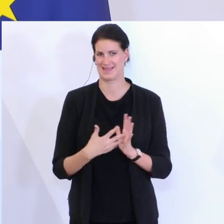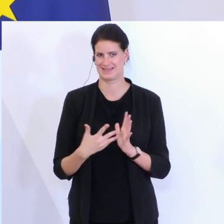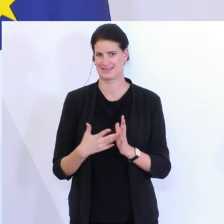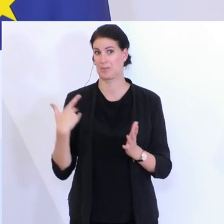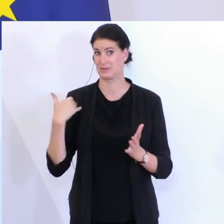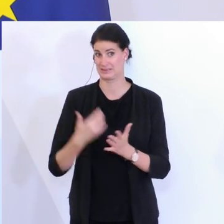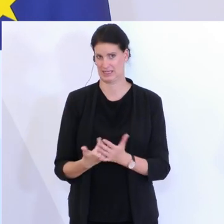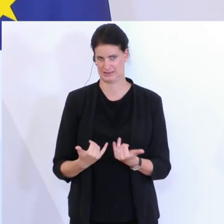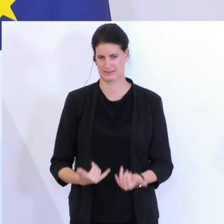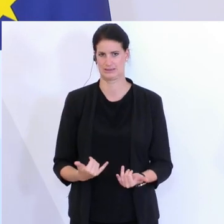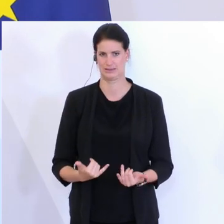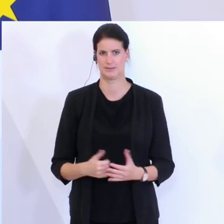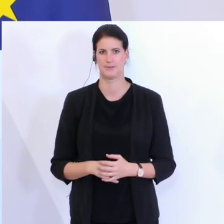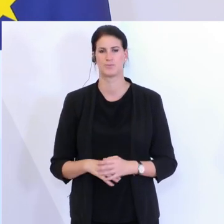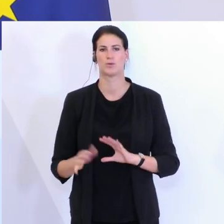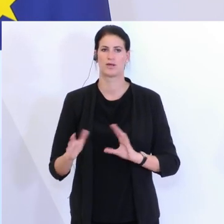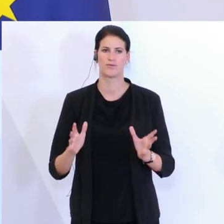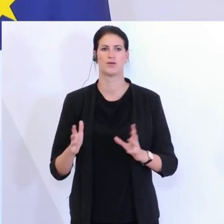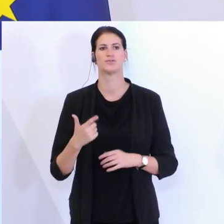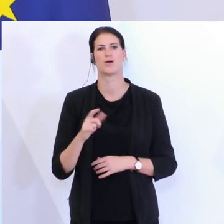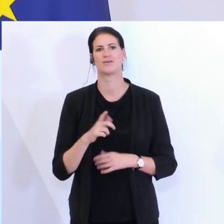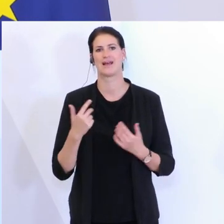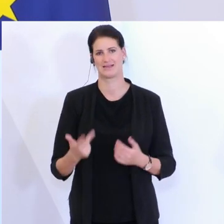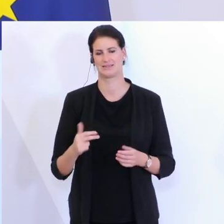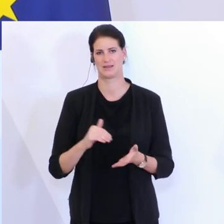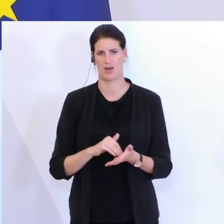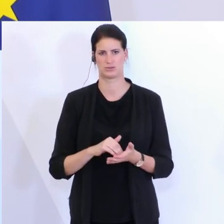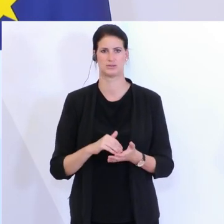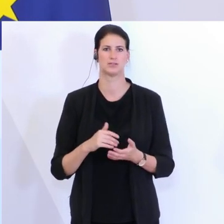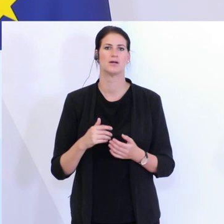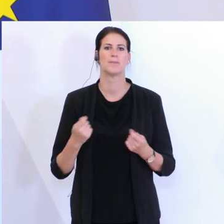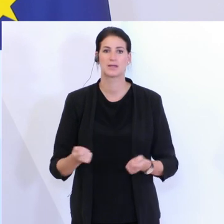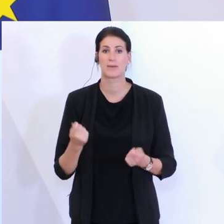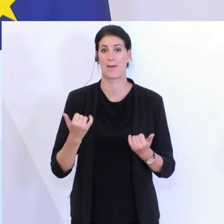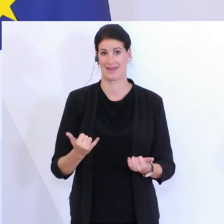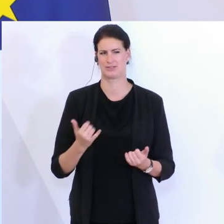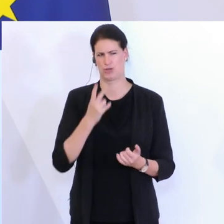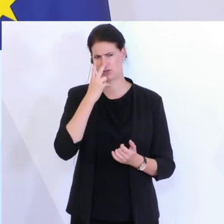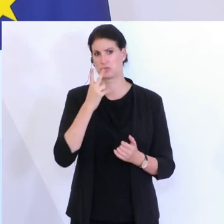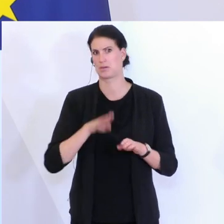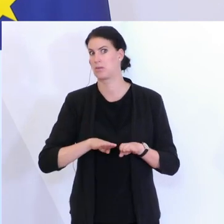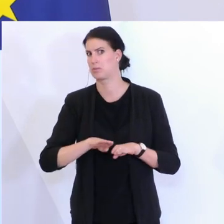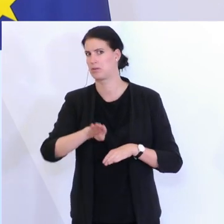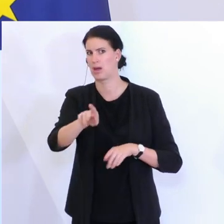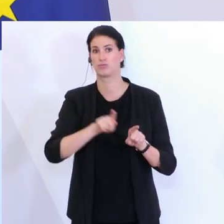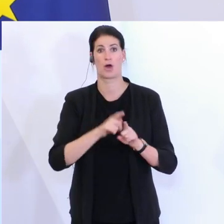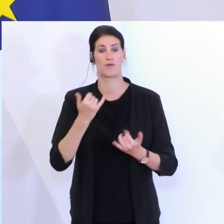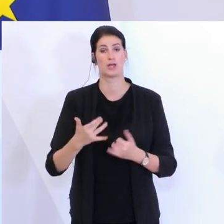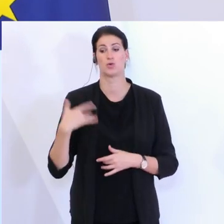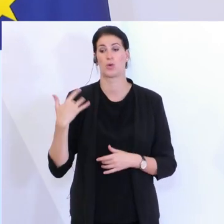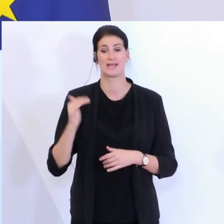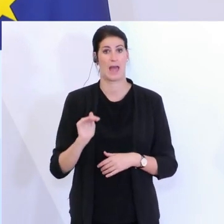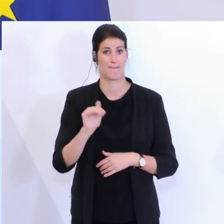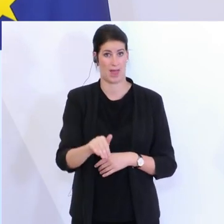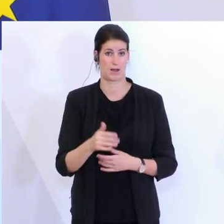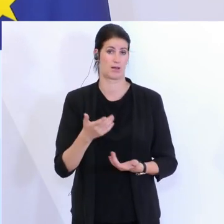von grob 2.800 Betrieben. Tendenz stark steigend. Und wenn jetzt noch dazu kommen, die Jugendherbergen, wobei man